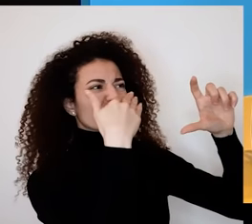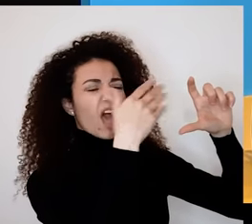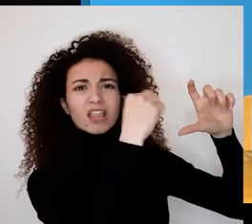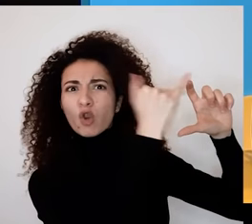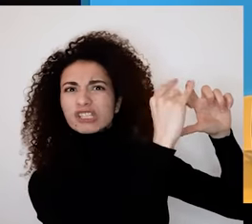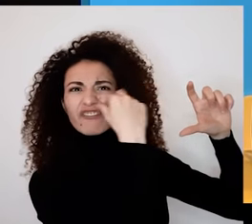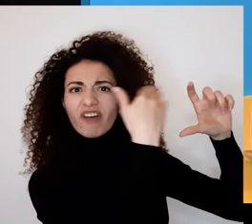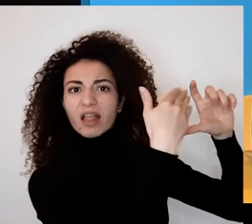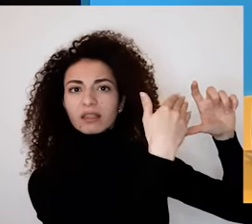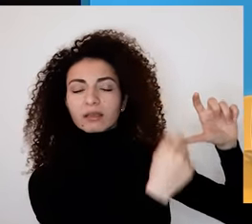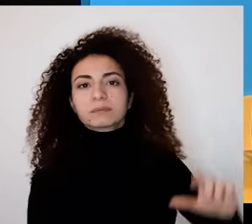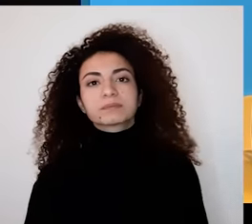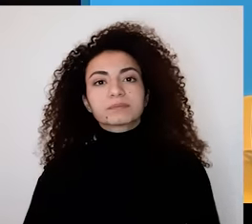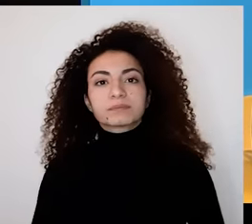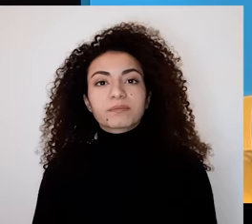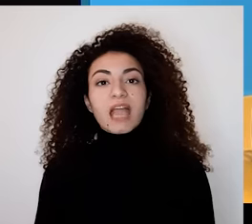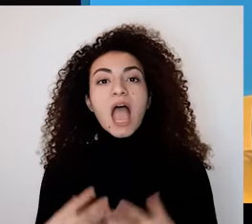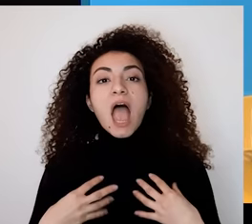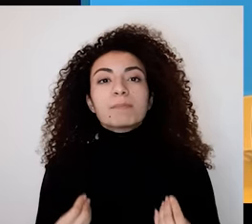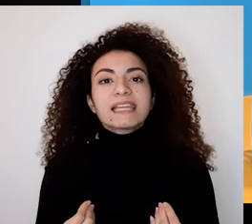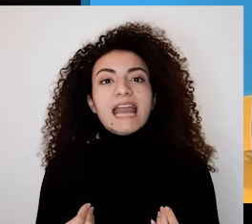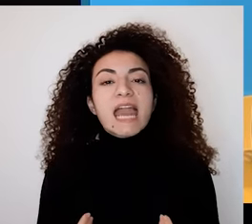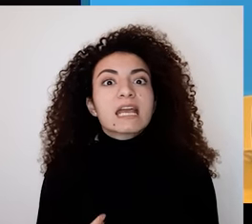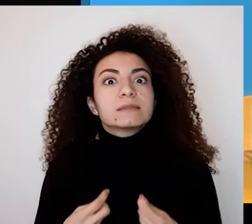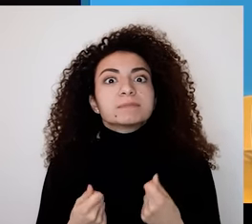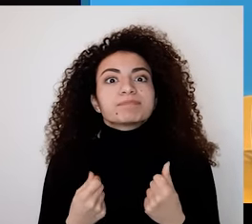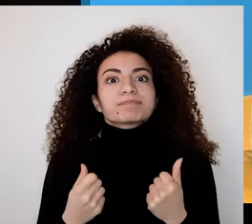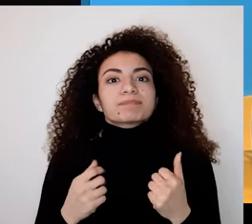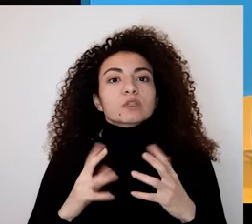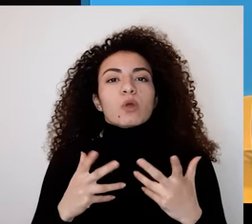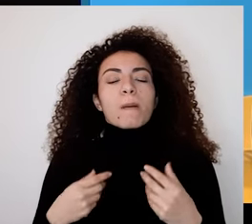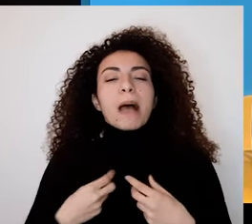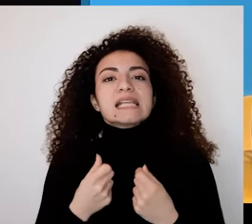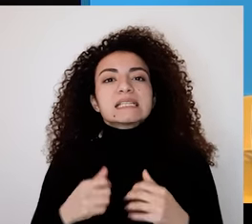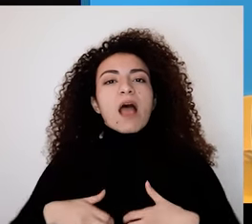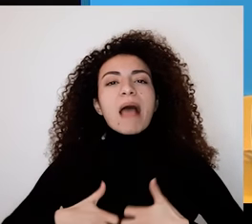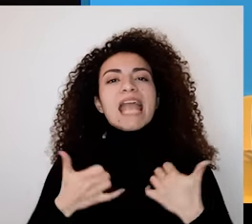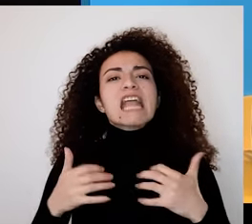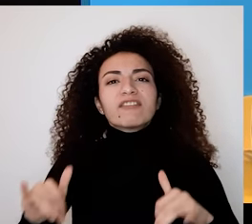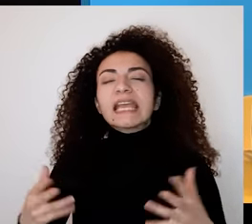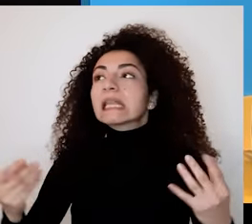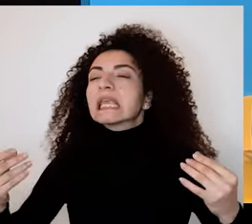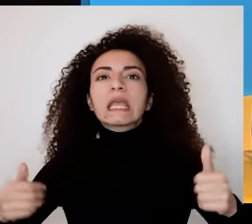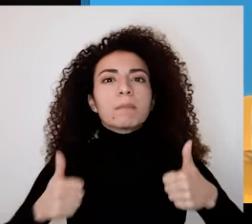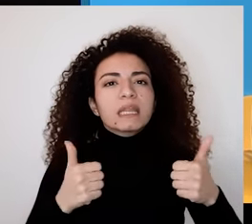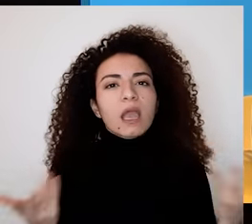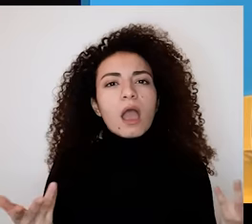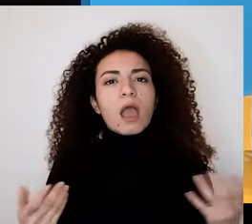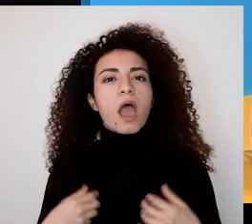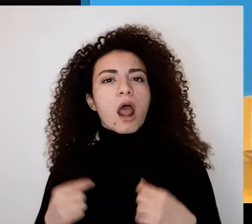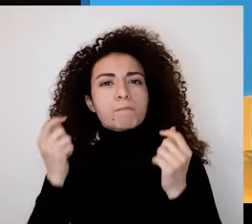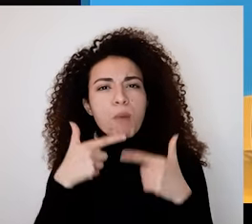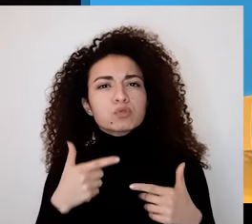تعريف شعور بالإمتنين والدهشة والتقدير للحياة ينصح باستعماله لمضاعفة السعادة والمشاعر